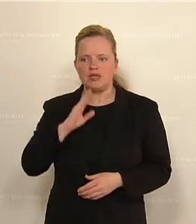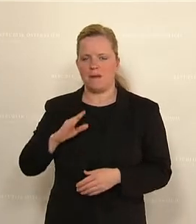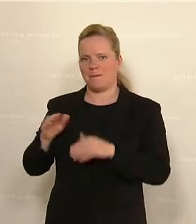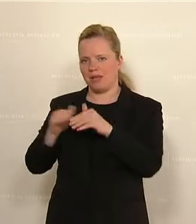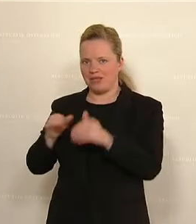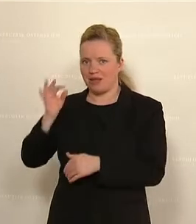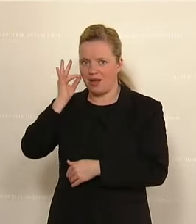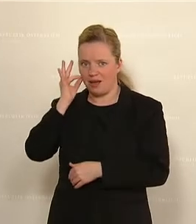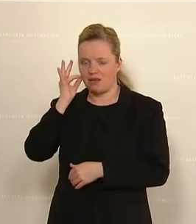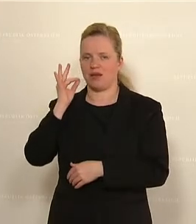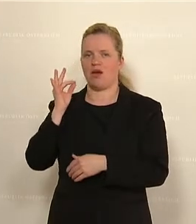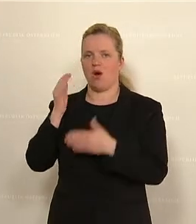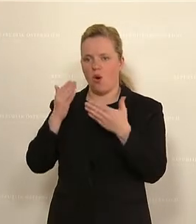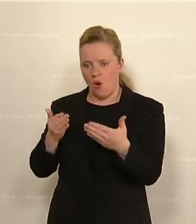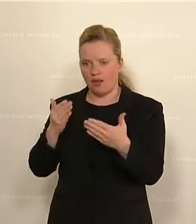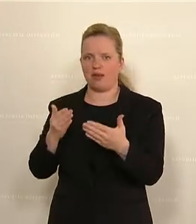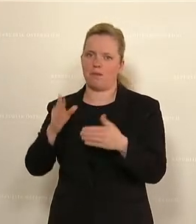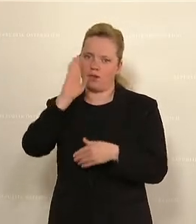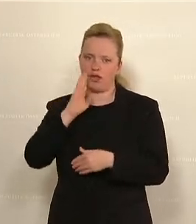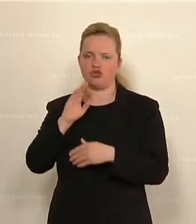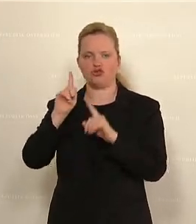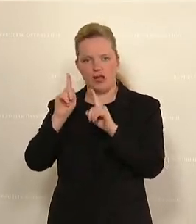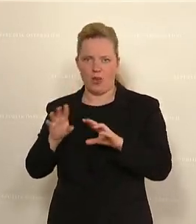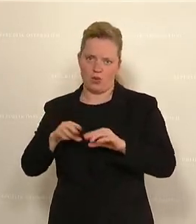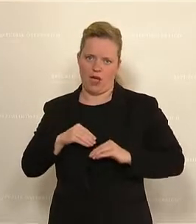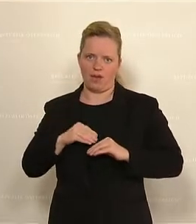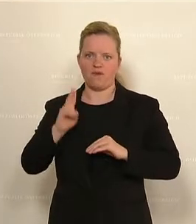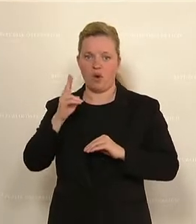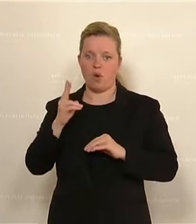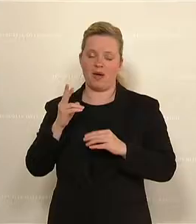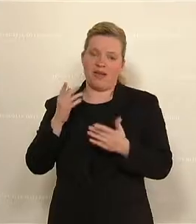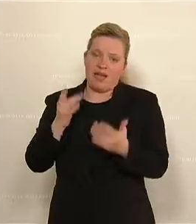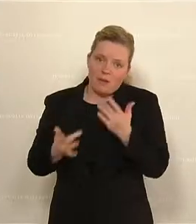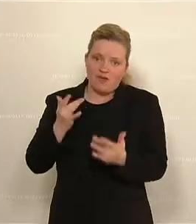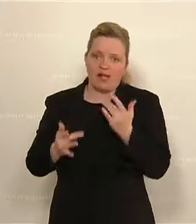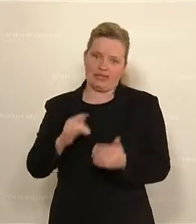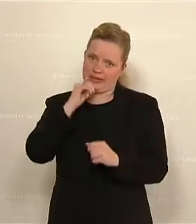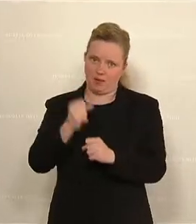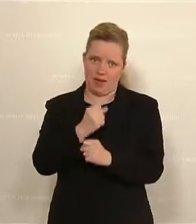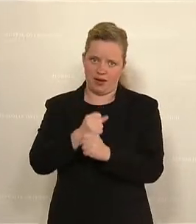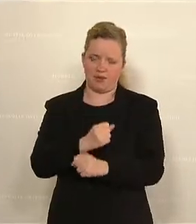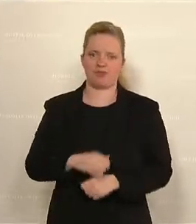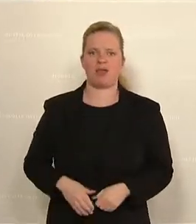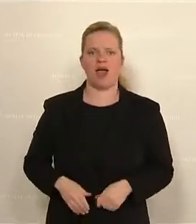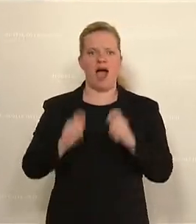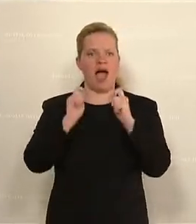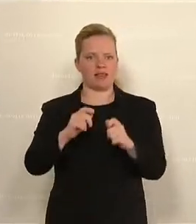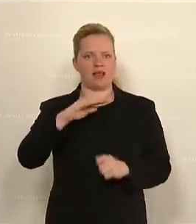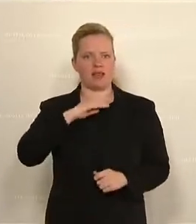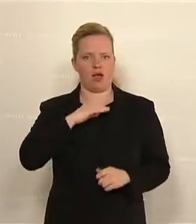warum Sie das gegebenenfalls nicht tun. Dankeschön. Der Antrag ist ausreichend unterstützt